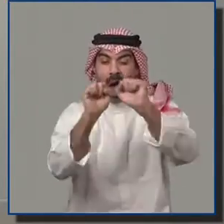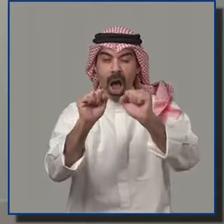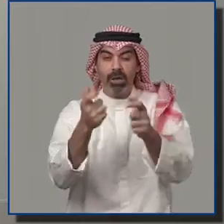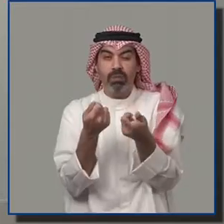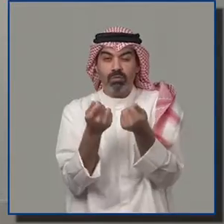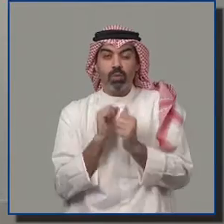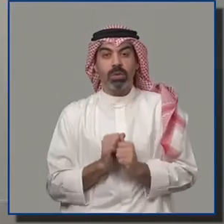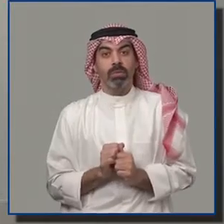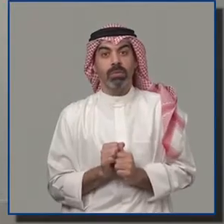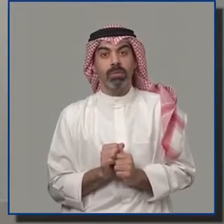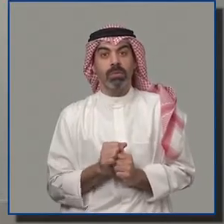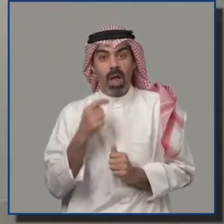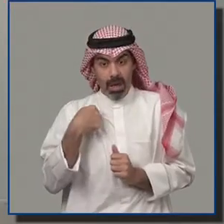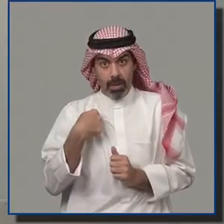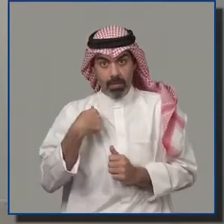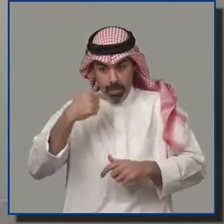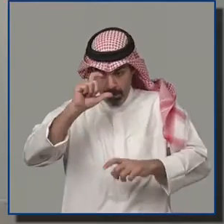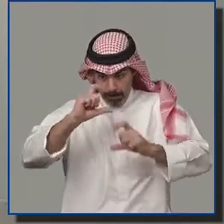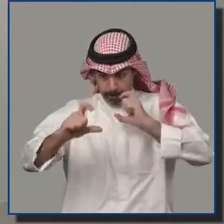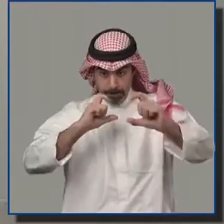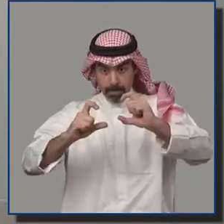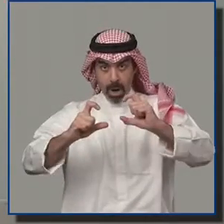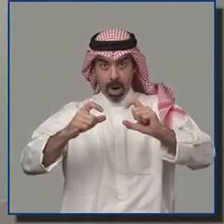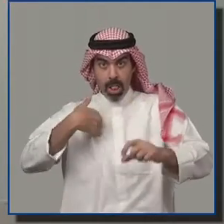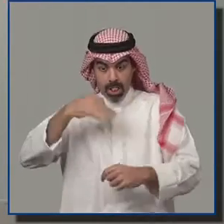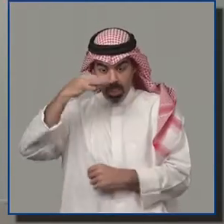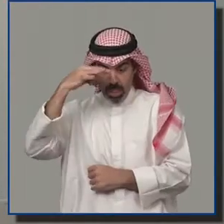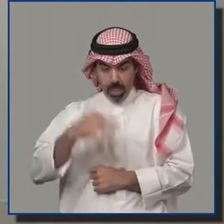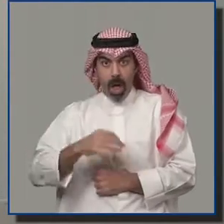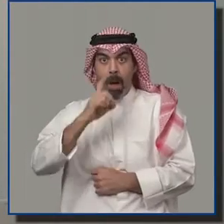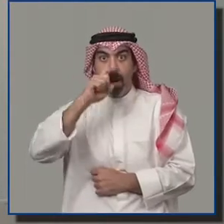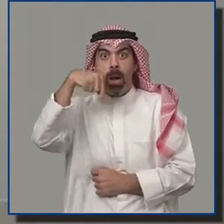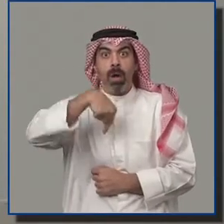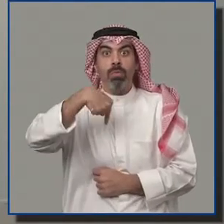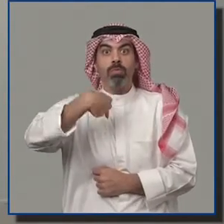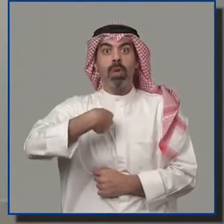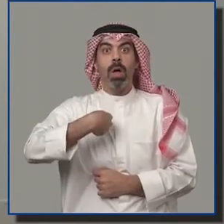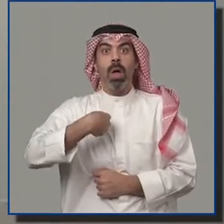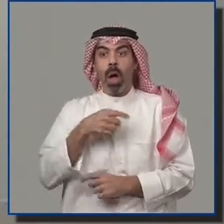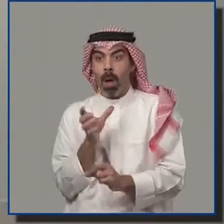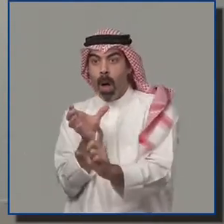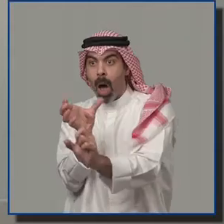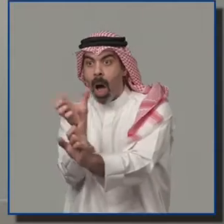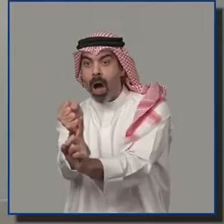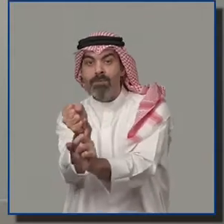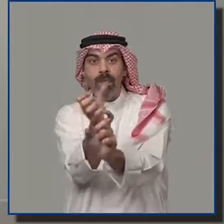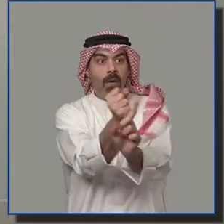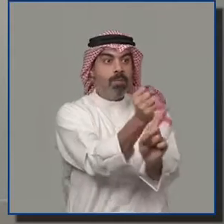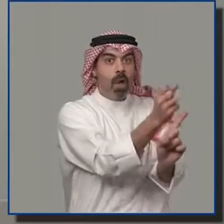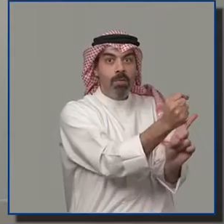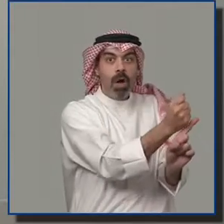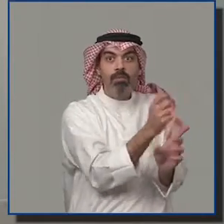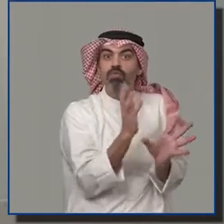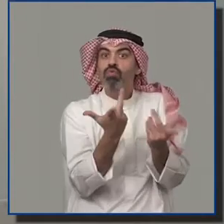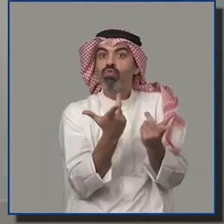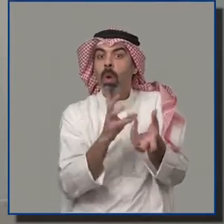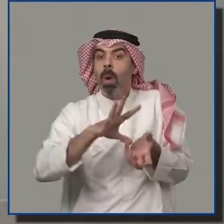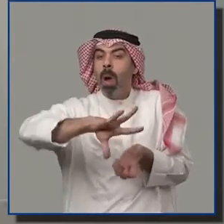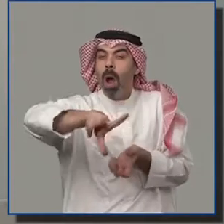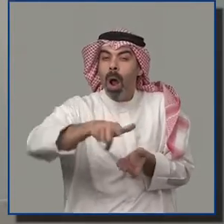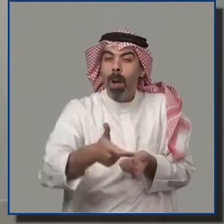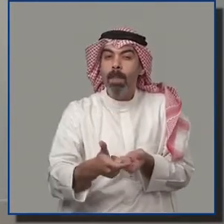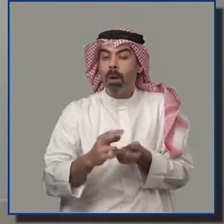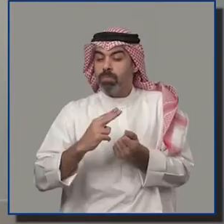قراراتهم المالية كما أن البنك يحرص ويلتزم على حماية العمله من الاحتيال